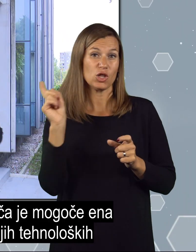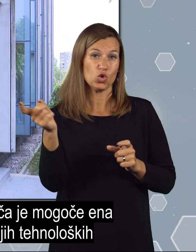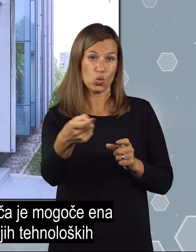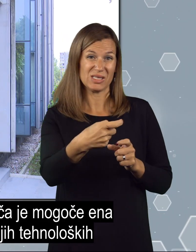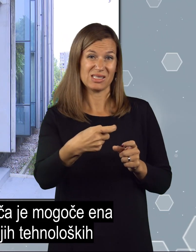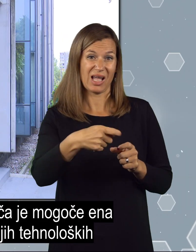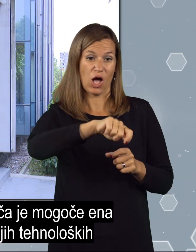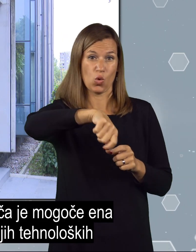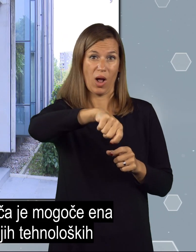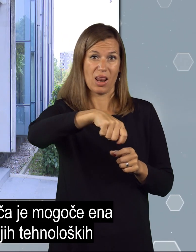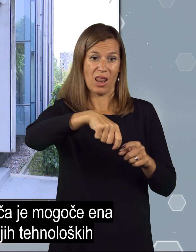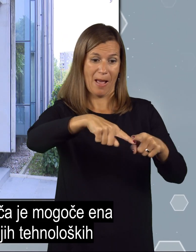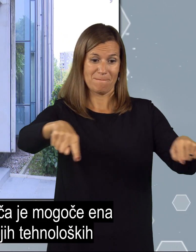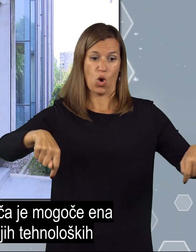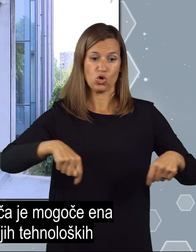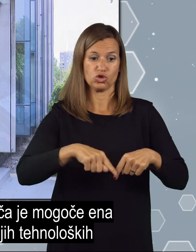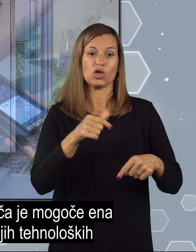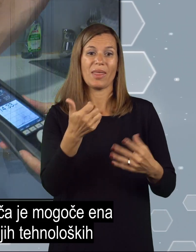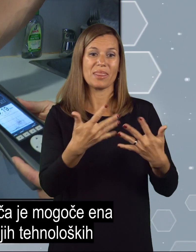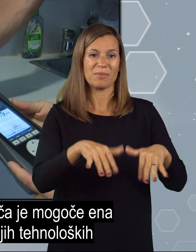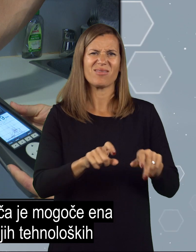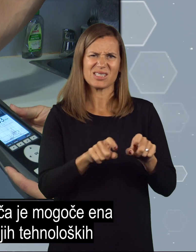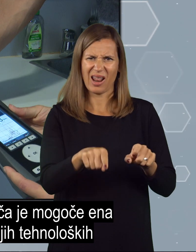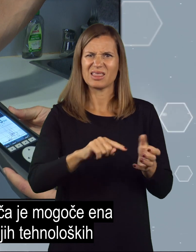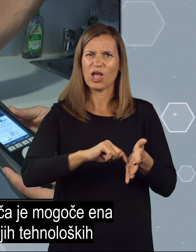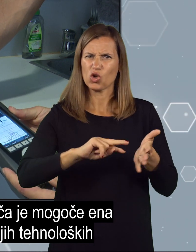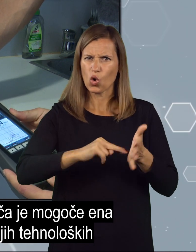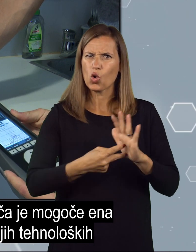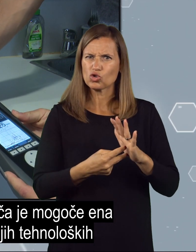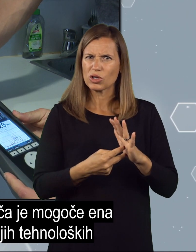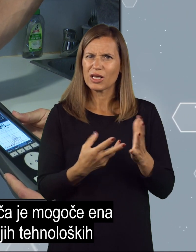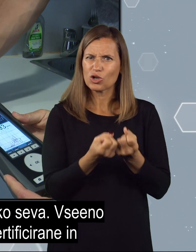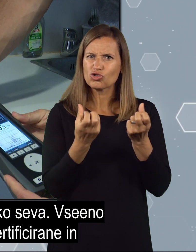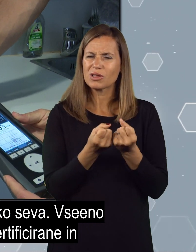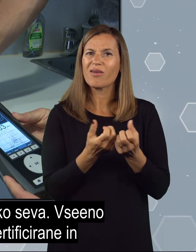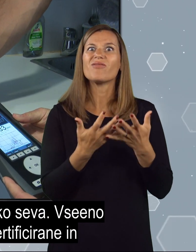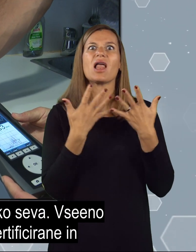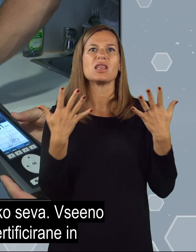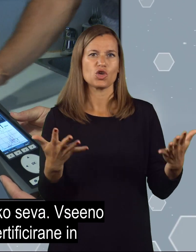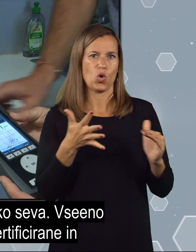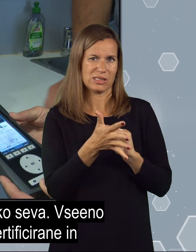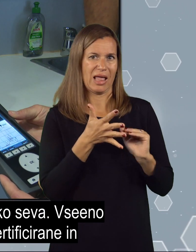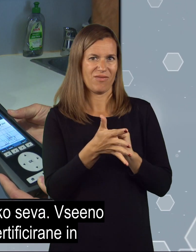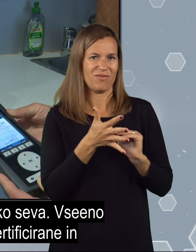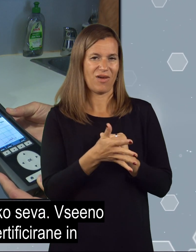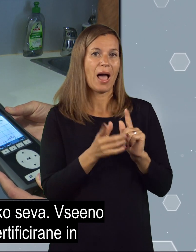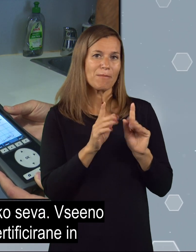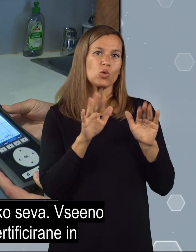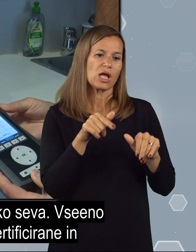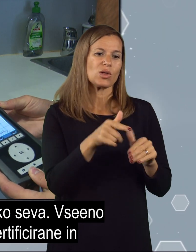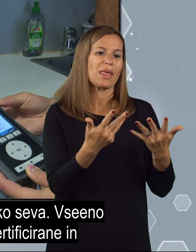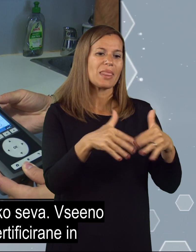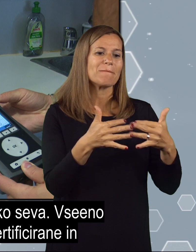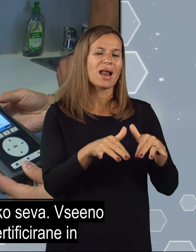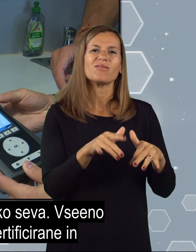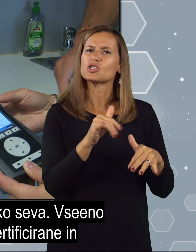Indukcijska kuhaljna plošča je mogoče ena naprava, ki zaradi svojih tehnoloških rešitev še posebej veliko seva. Vseeno pa